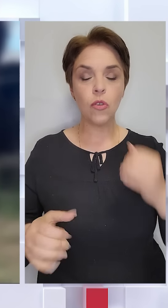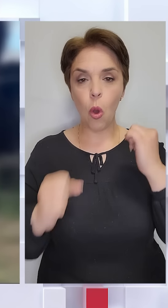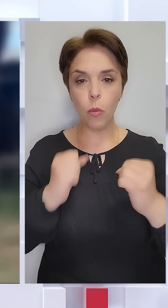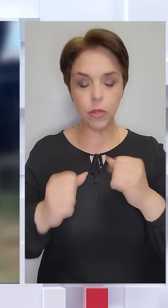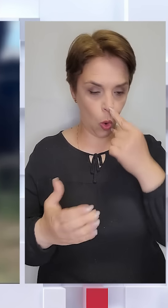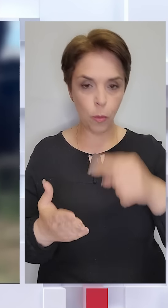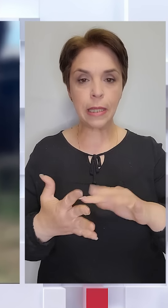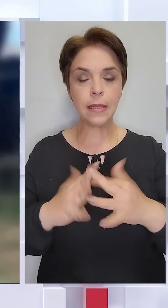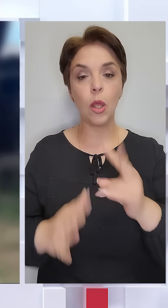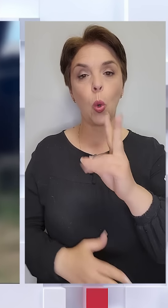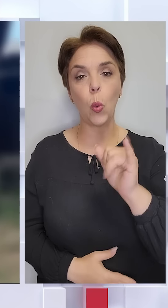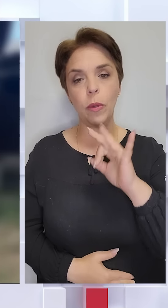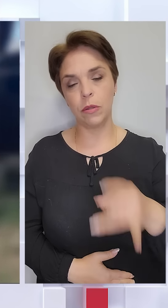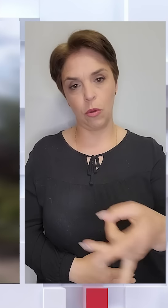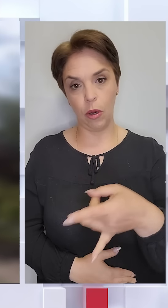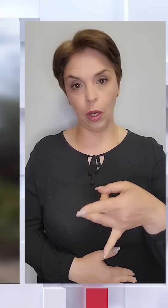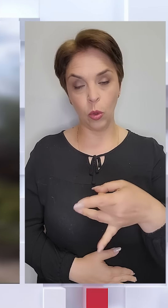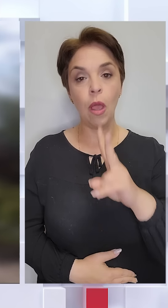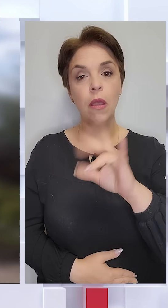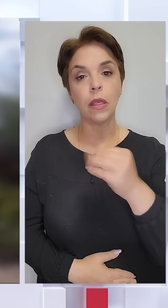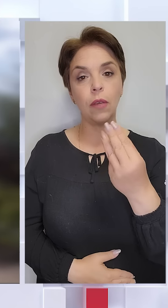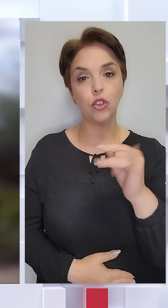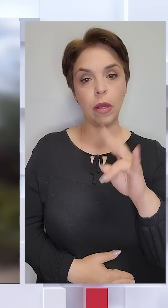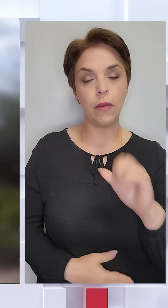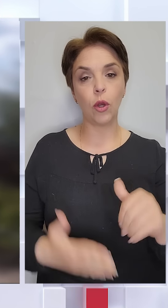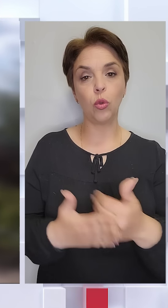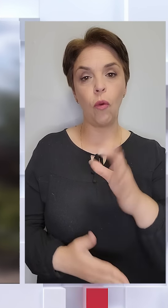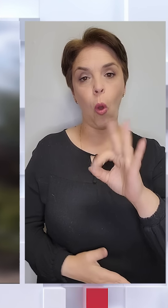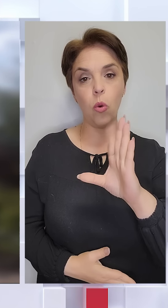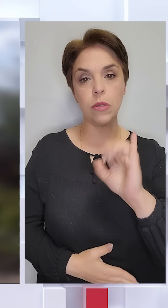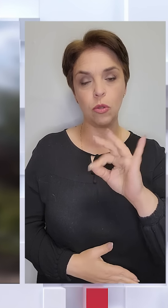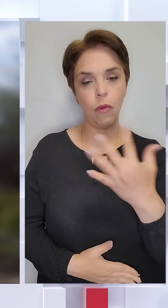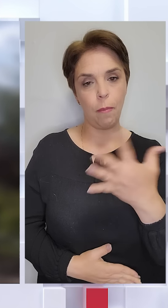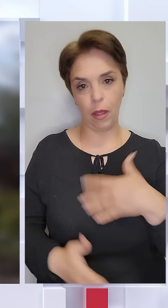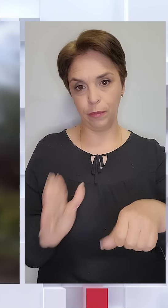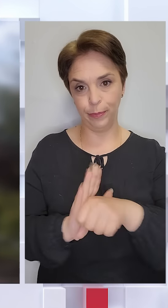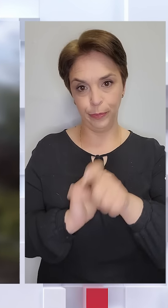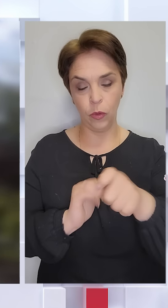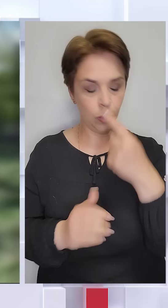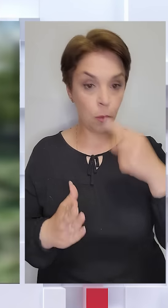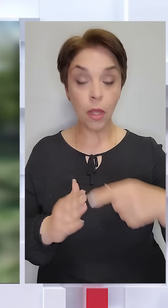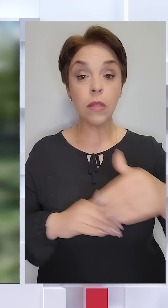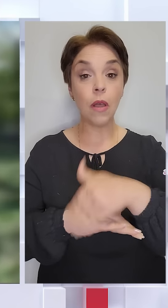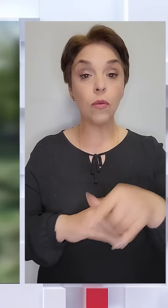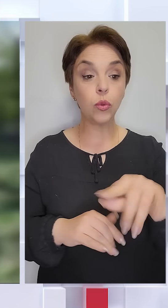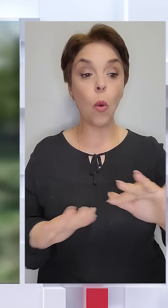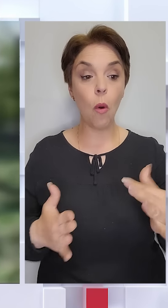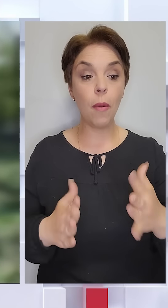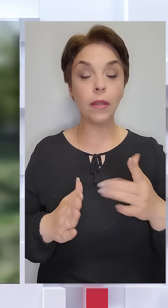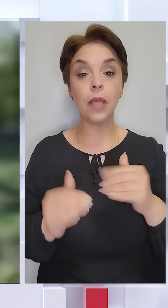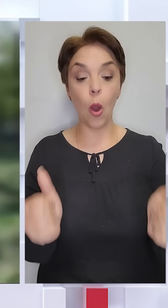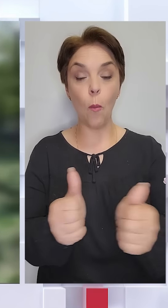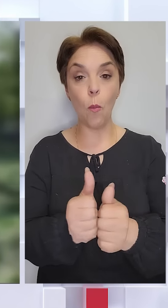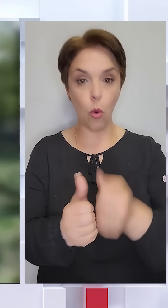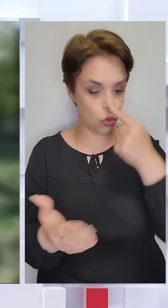опинилися села Куп'янського району. В Ківшарівці та Новоосиновому п'ятеро загиблих. Люди опинилися на вулиці в той момент, як поруч